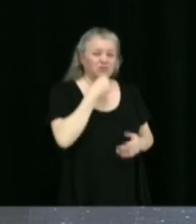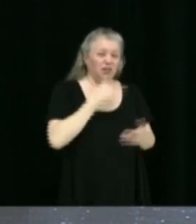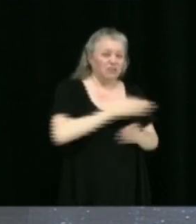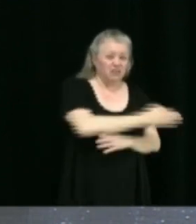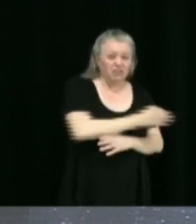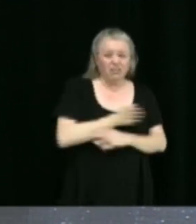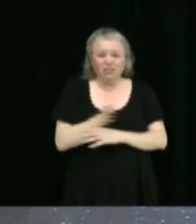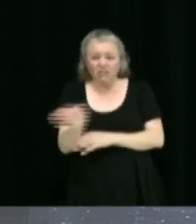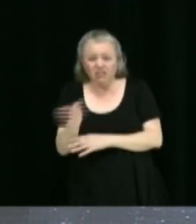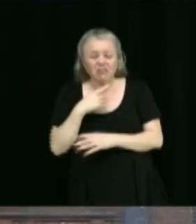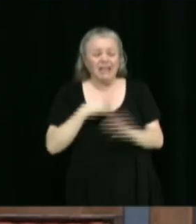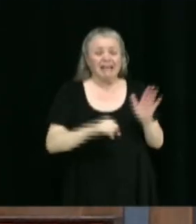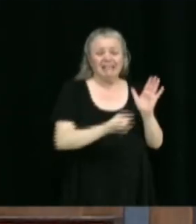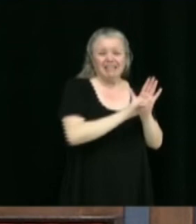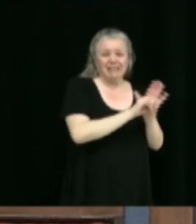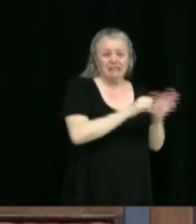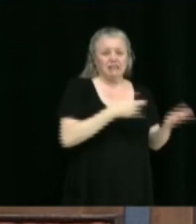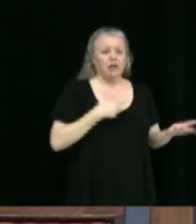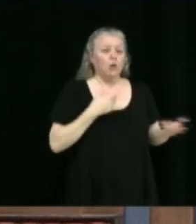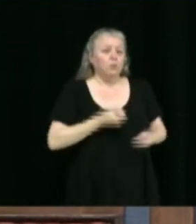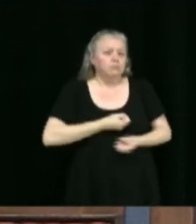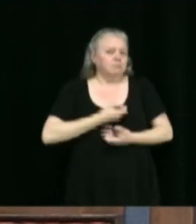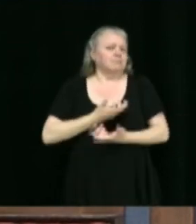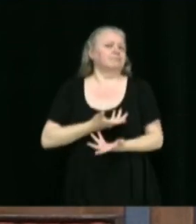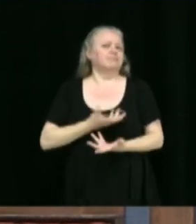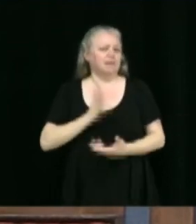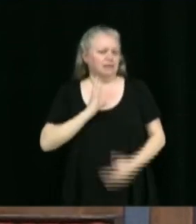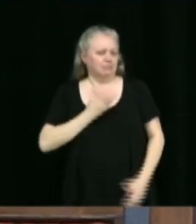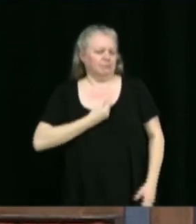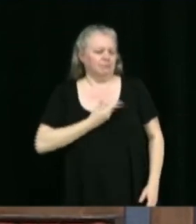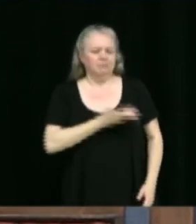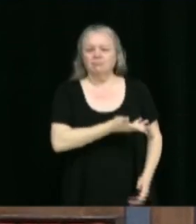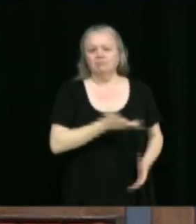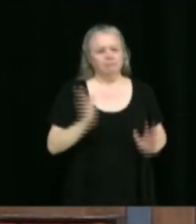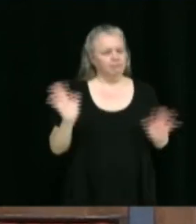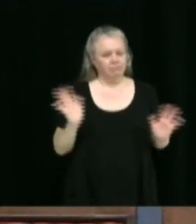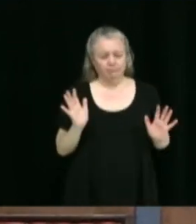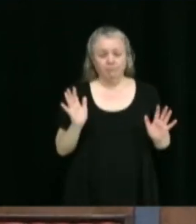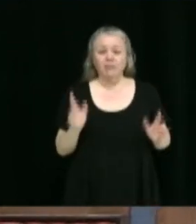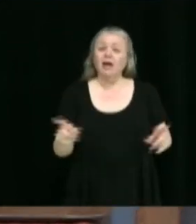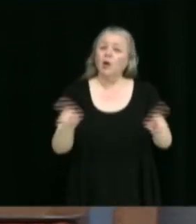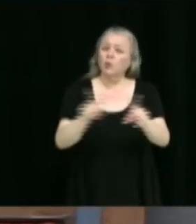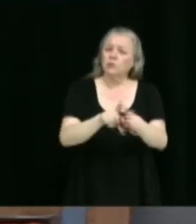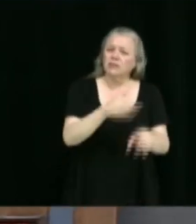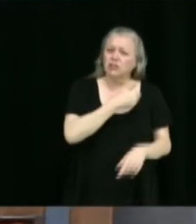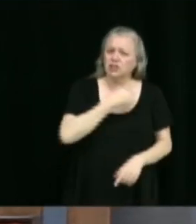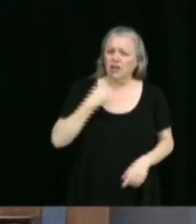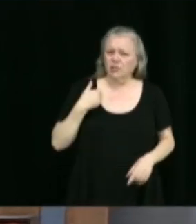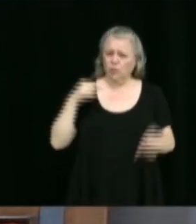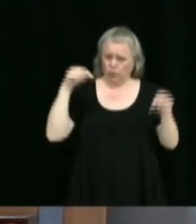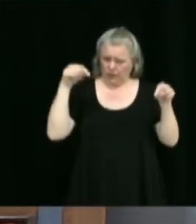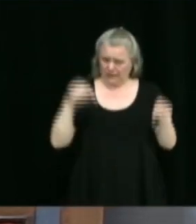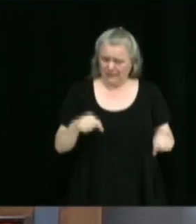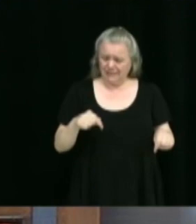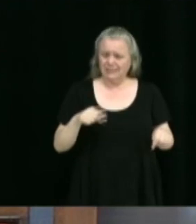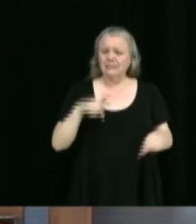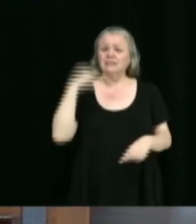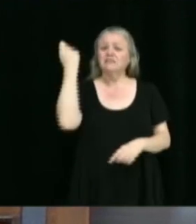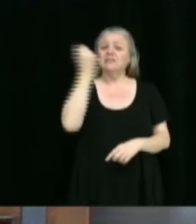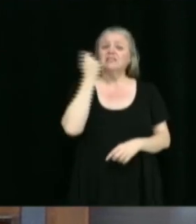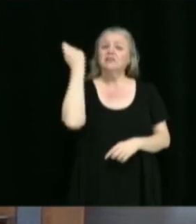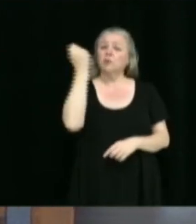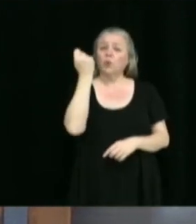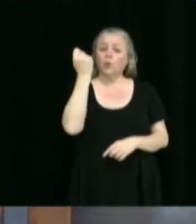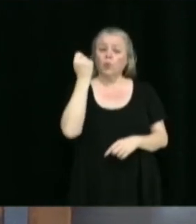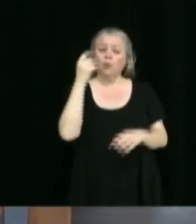de l'identité de genre ou de l'expression de genre. On a aussi de la chance de vivre à Victoriaville, qui a inclus dans ses valeurs les plus